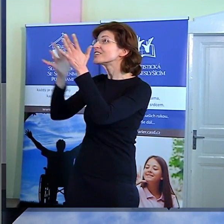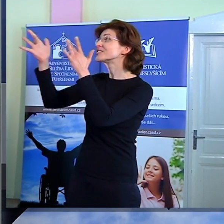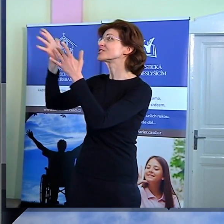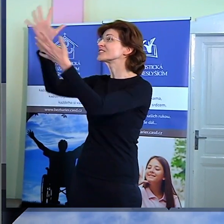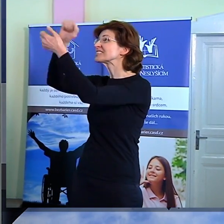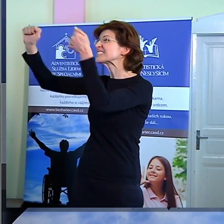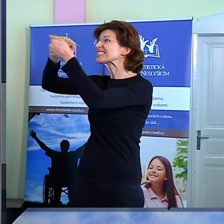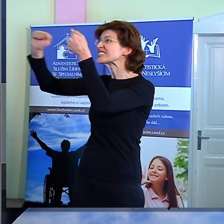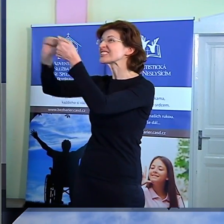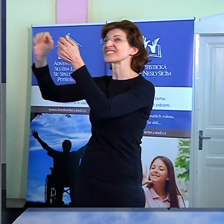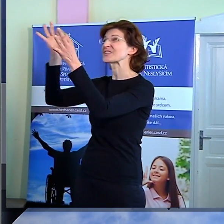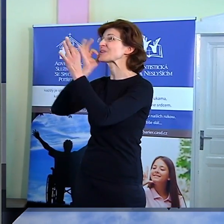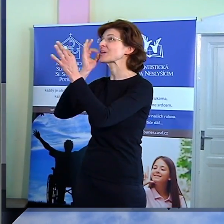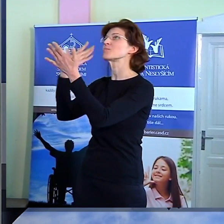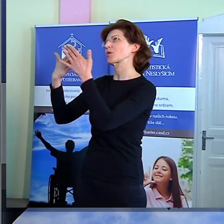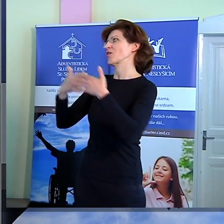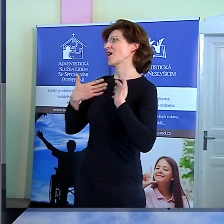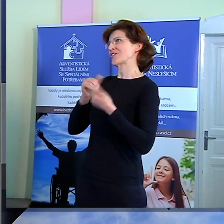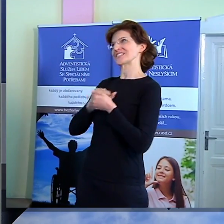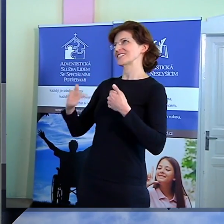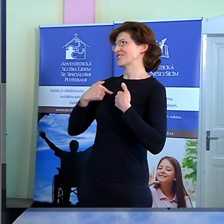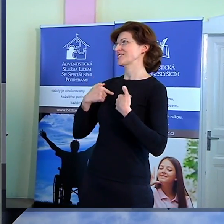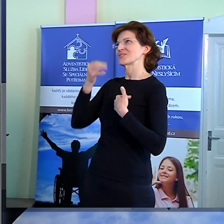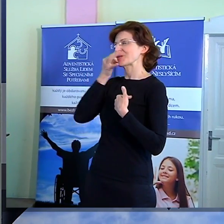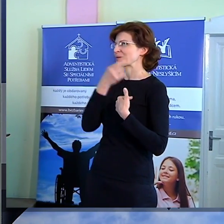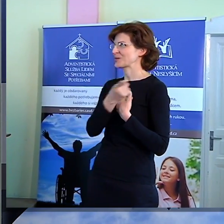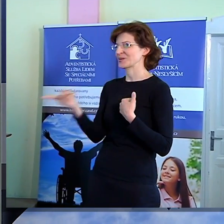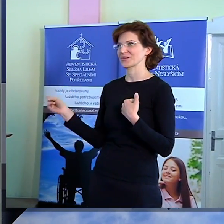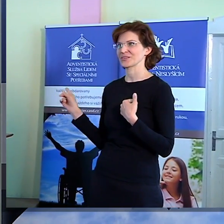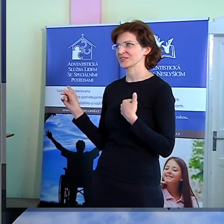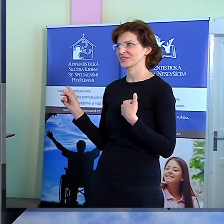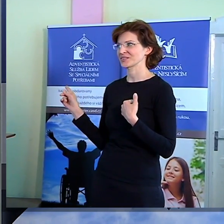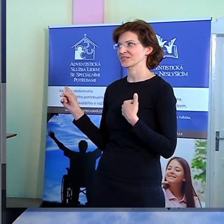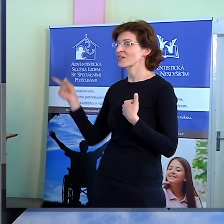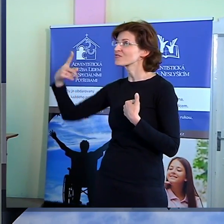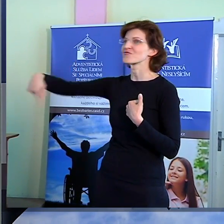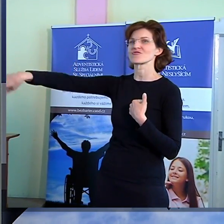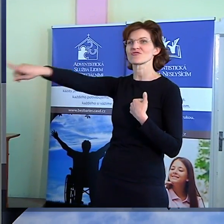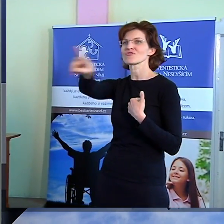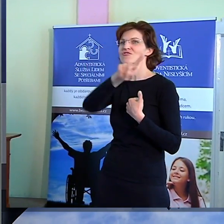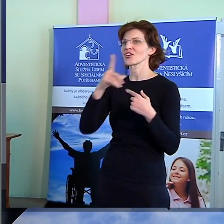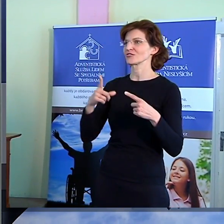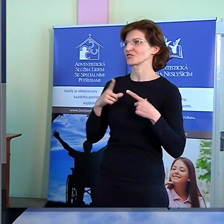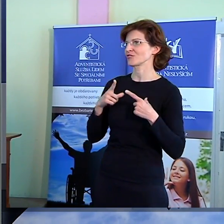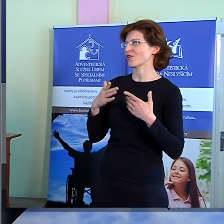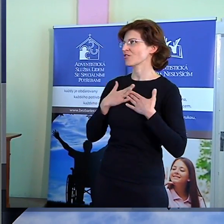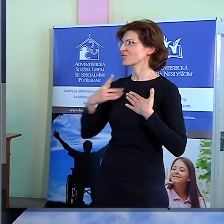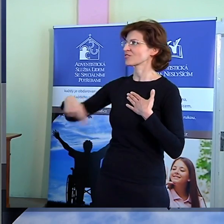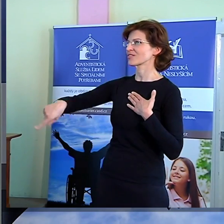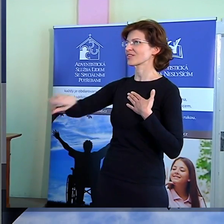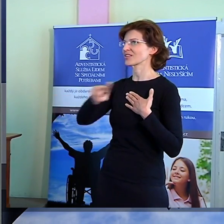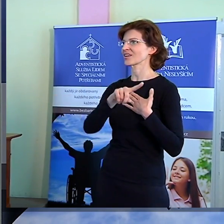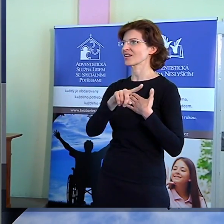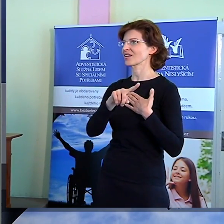A na tomto místě je si potřeba přiznat jednu věc. Vše kolem nás v našem životě má